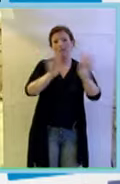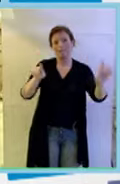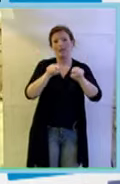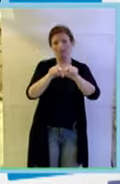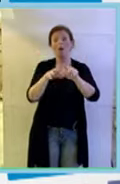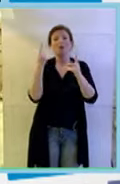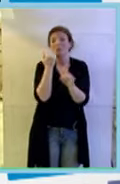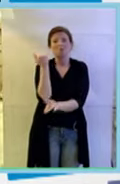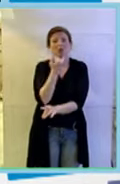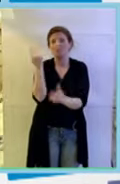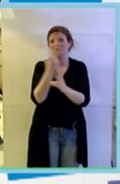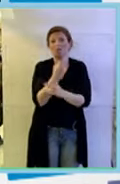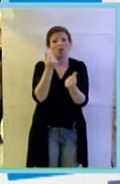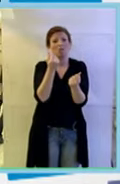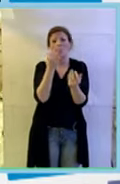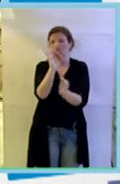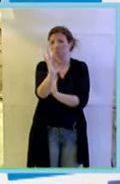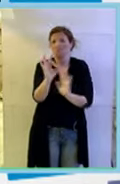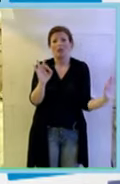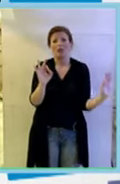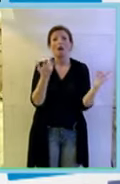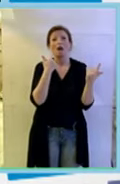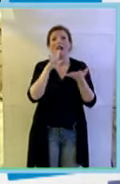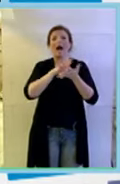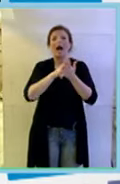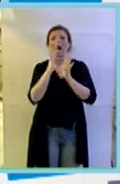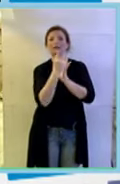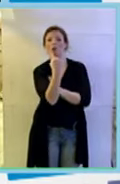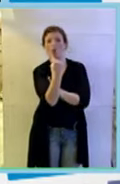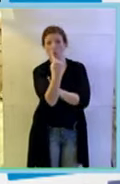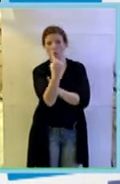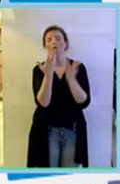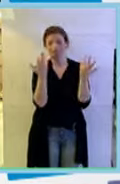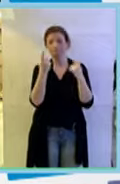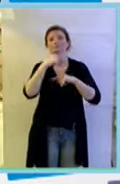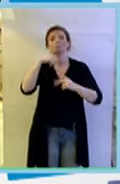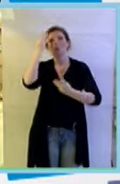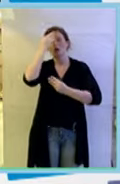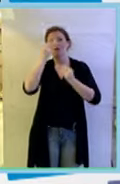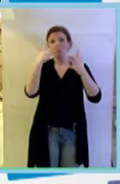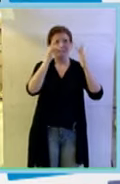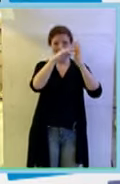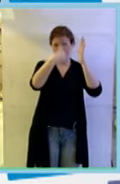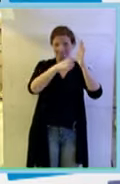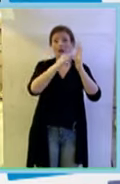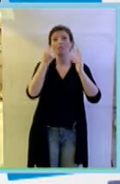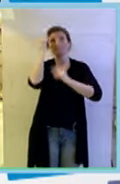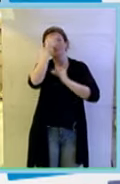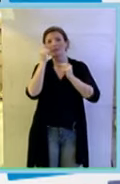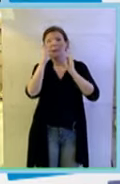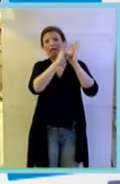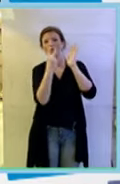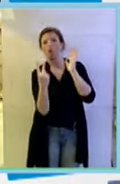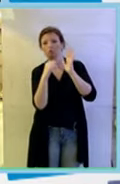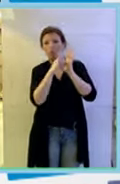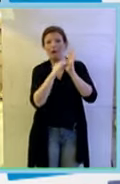pure a costo zero un articolo è article 1 stiamo pensando a article 2 che però come ti muovi